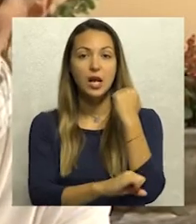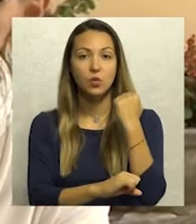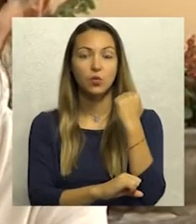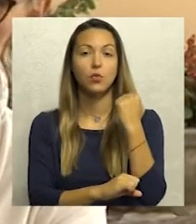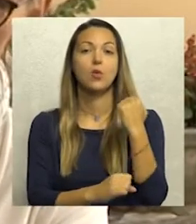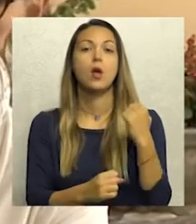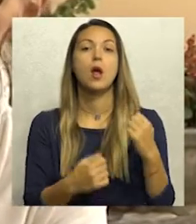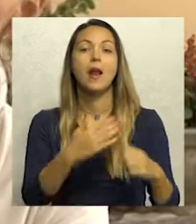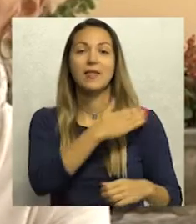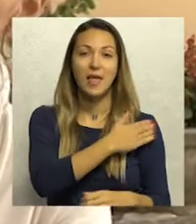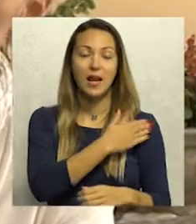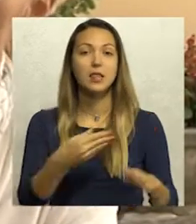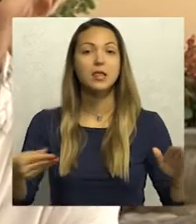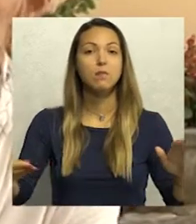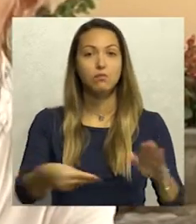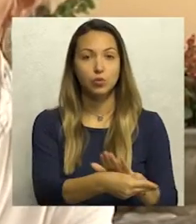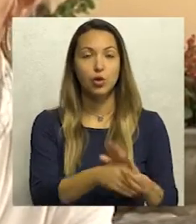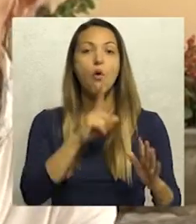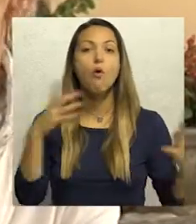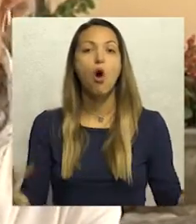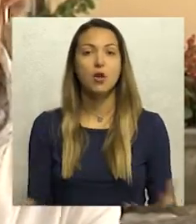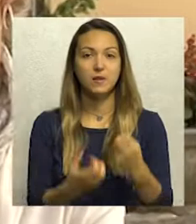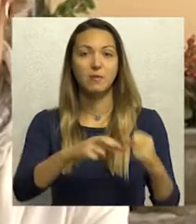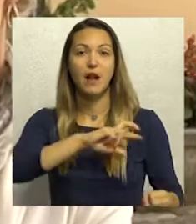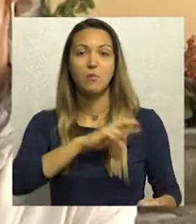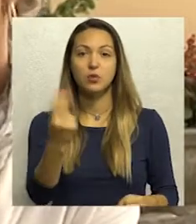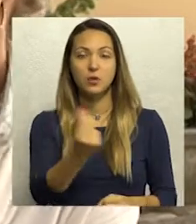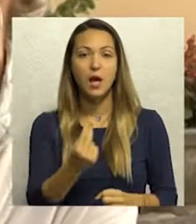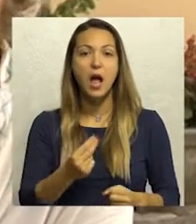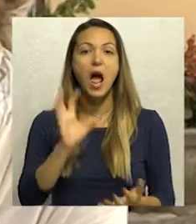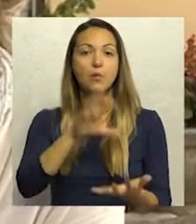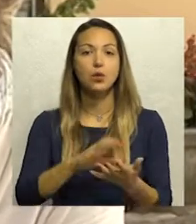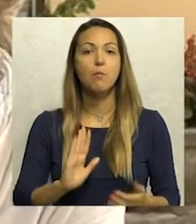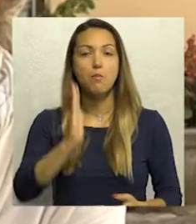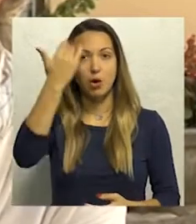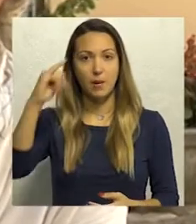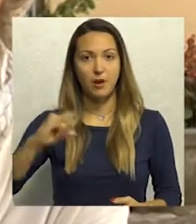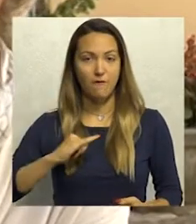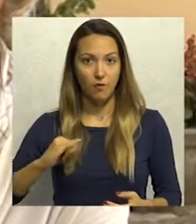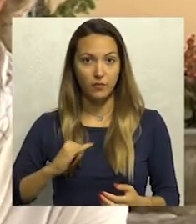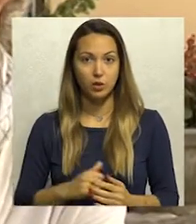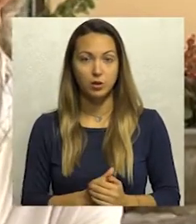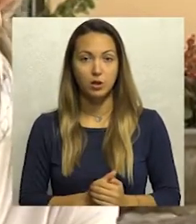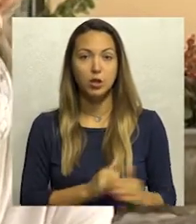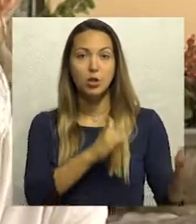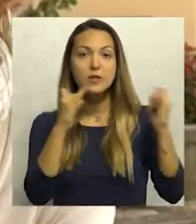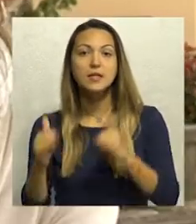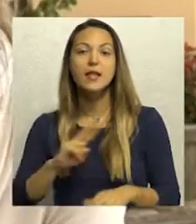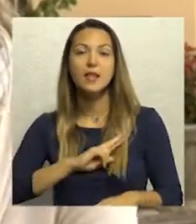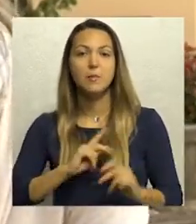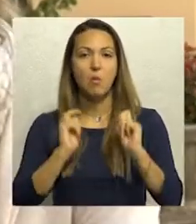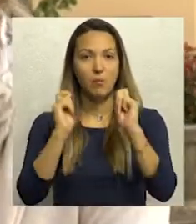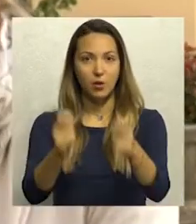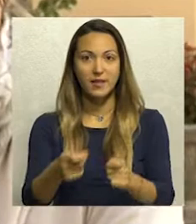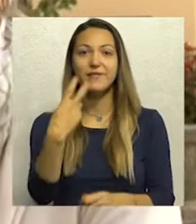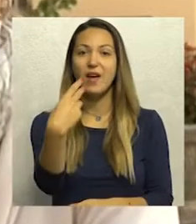na fakultetu na teret budžeta, znači čiji su uznivači Republika Srbije ili Autonom pokrina Vojvodina. Do